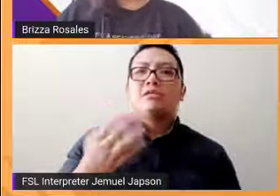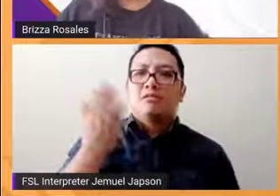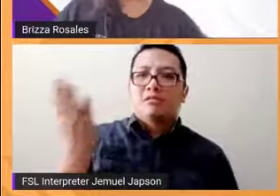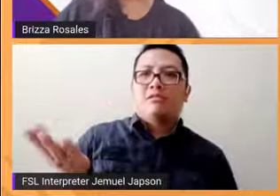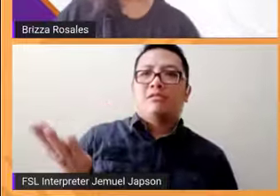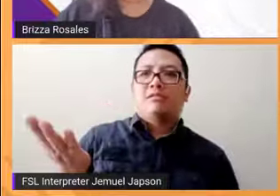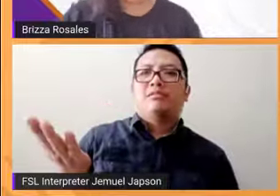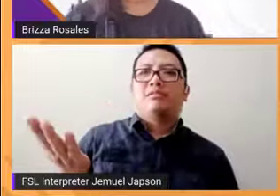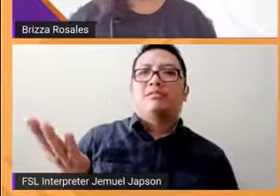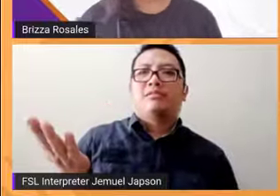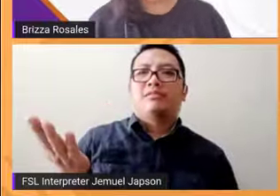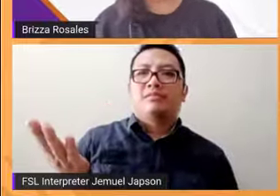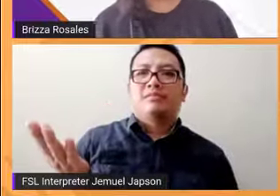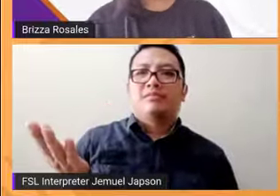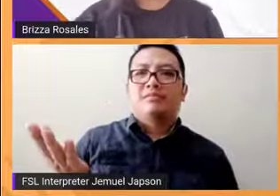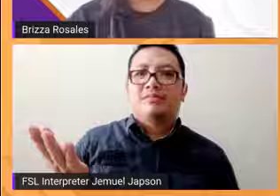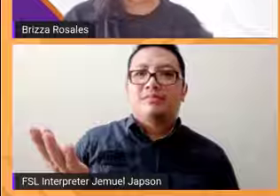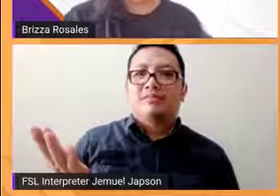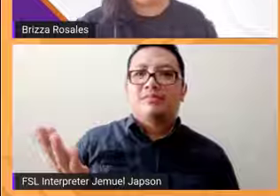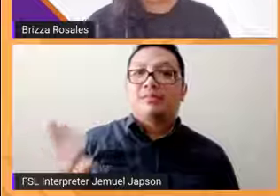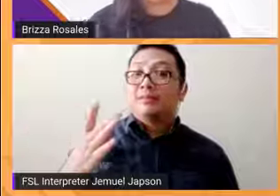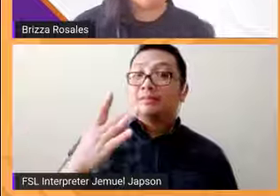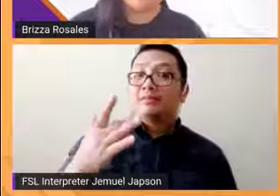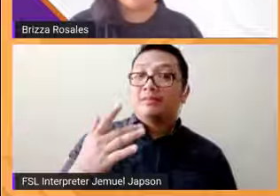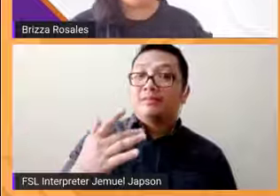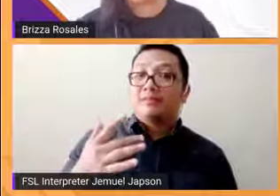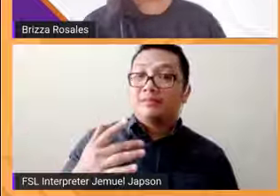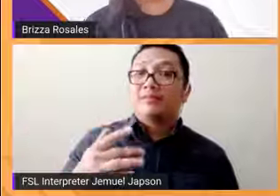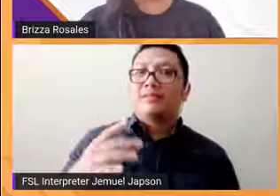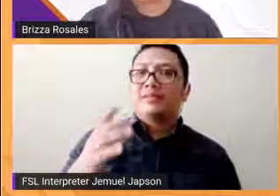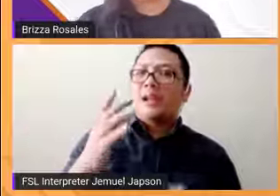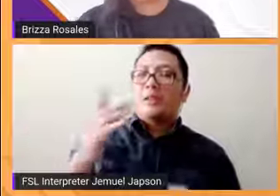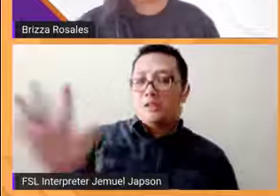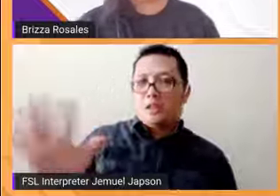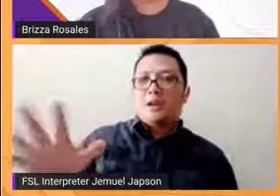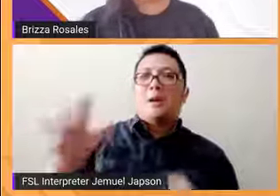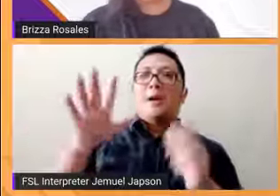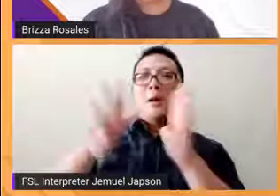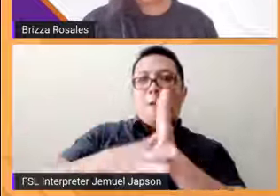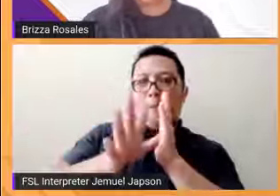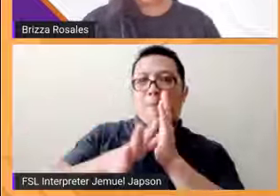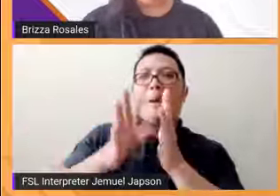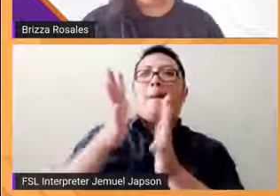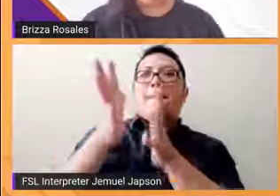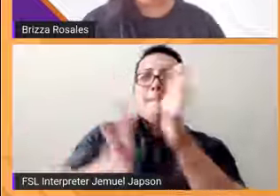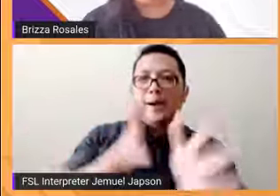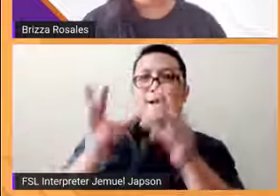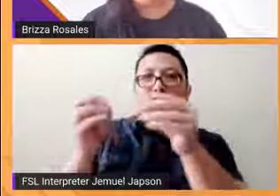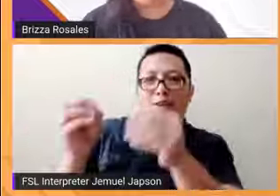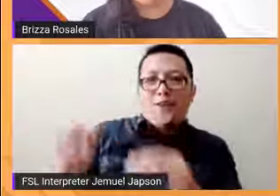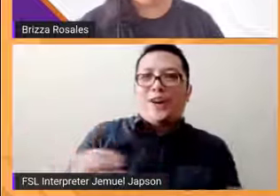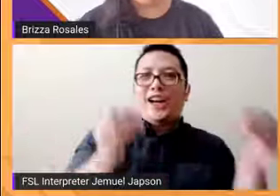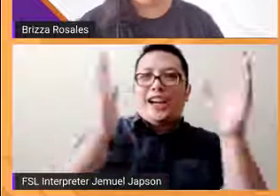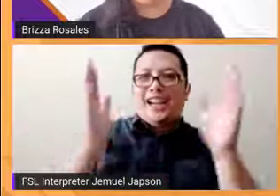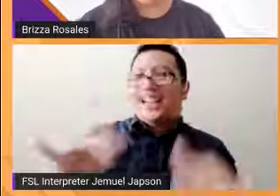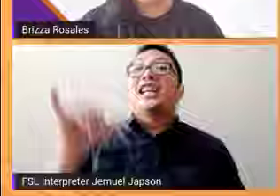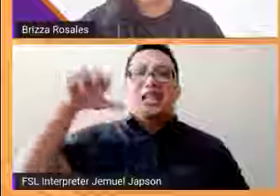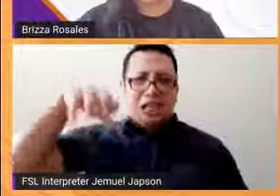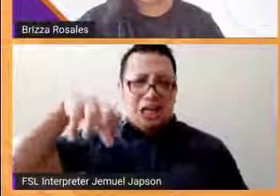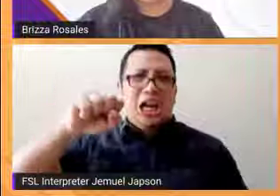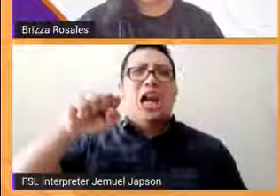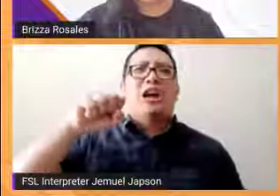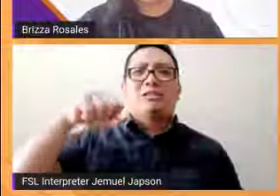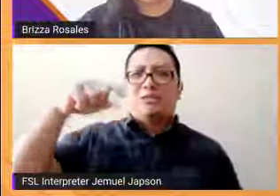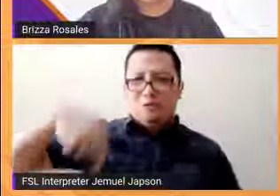made it possible birthday party organizer yes birthday party organizer